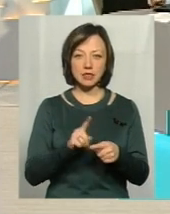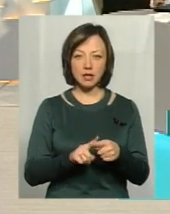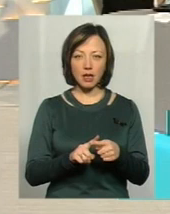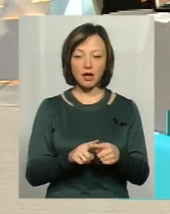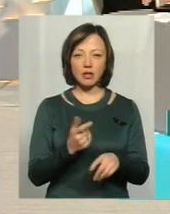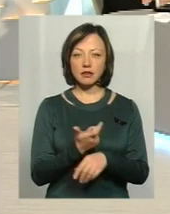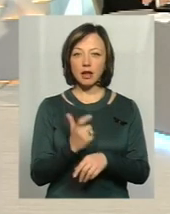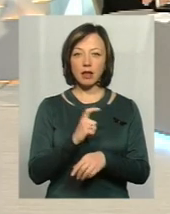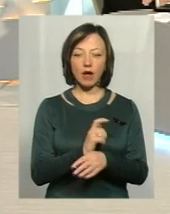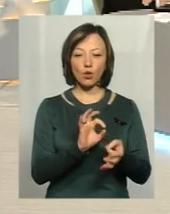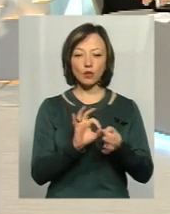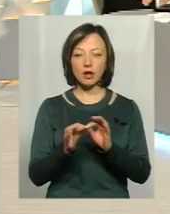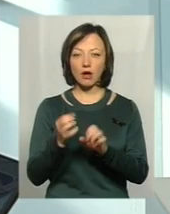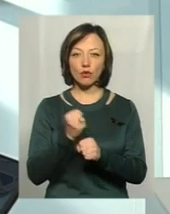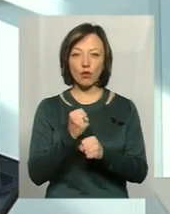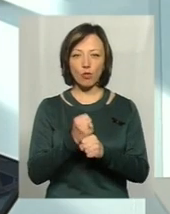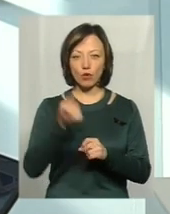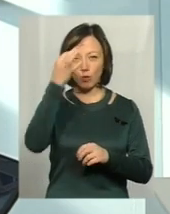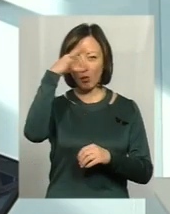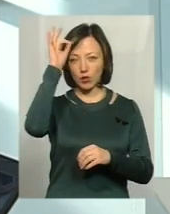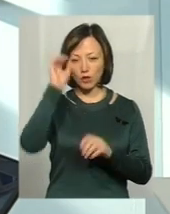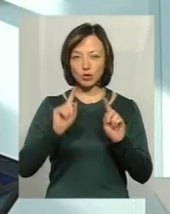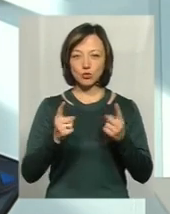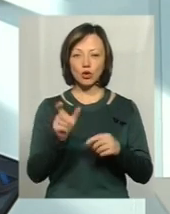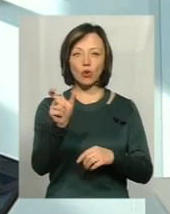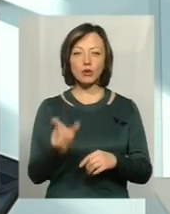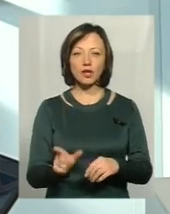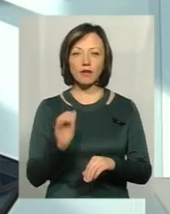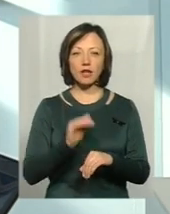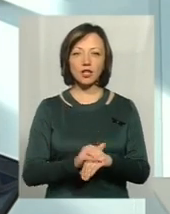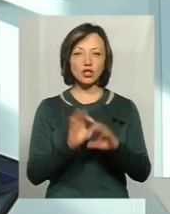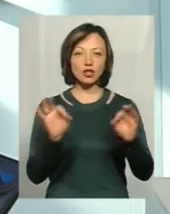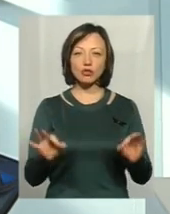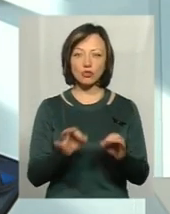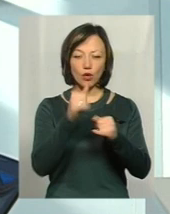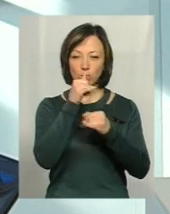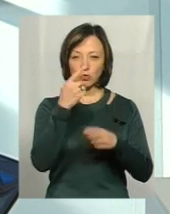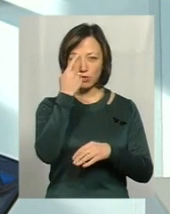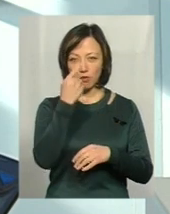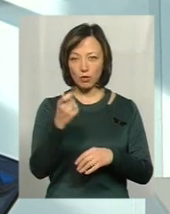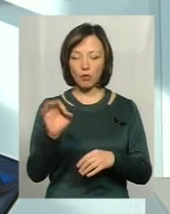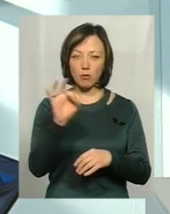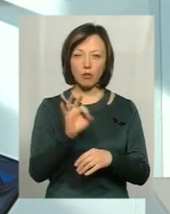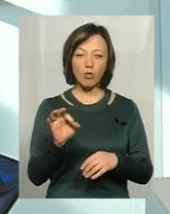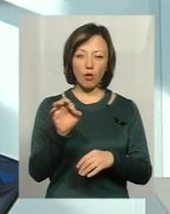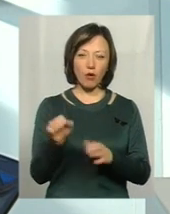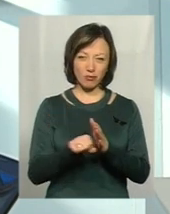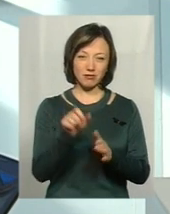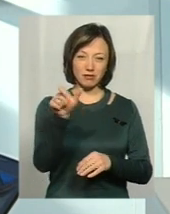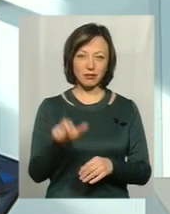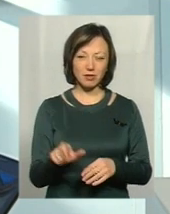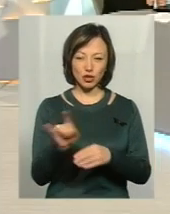занадто ускладнює роботу поліції, тому що людина фактично нічого не може повідомити про зловмисника,